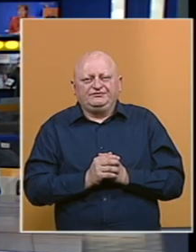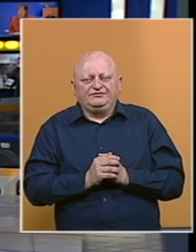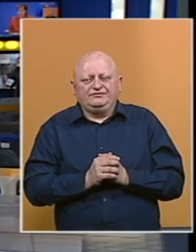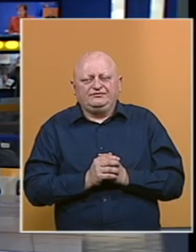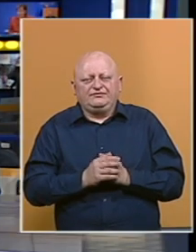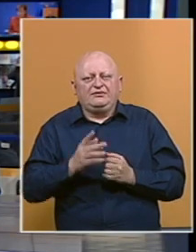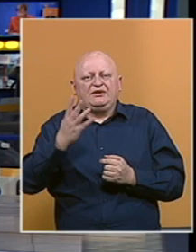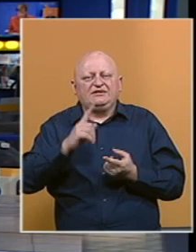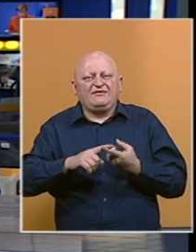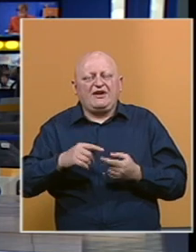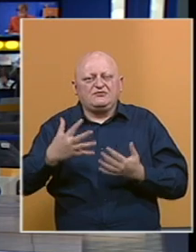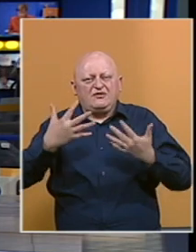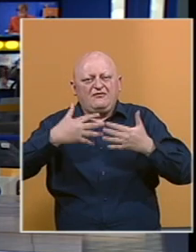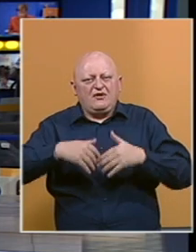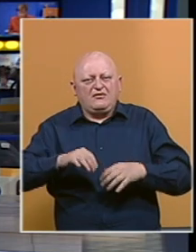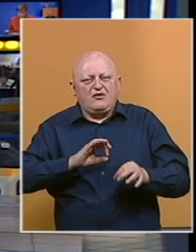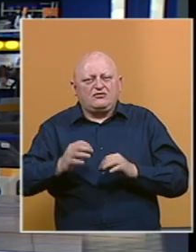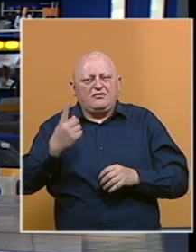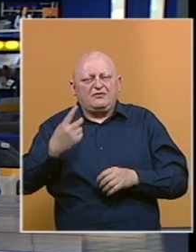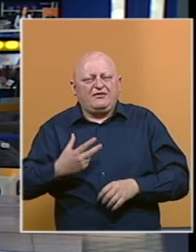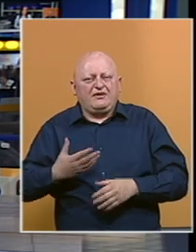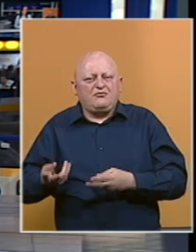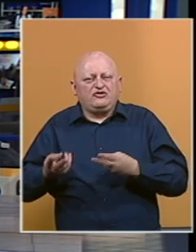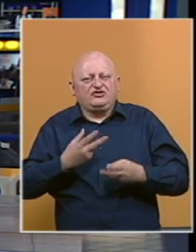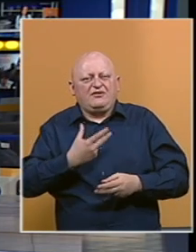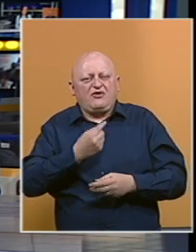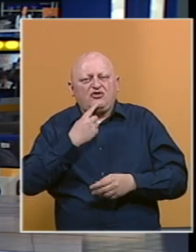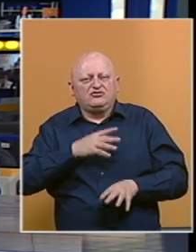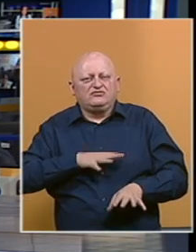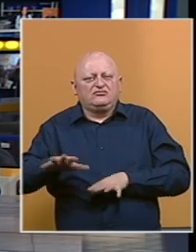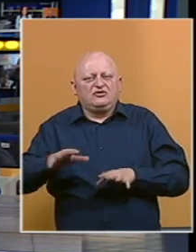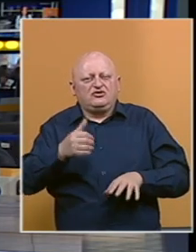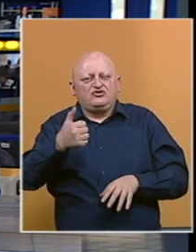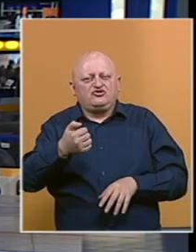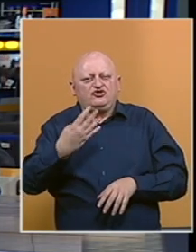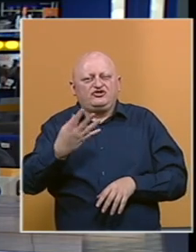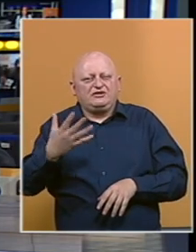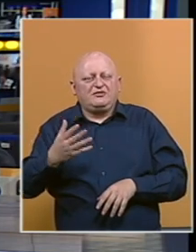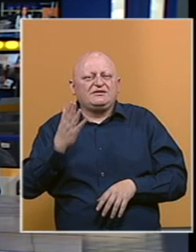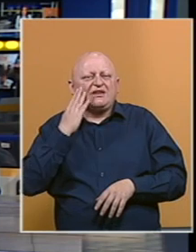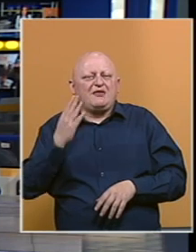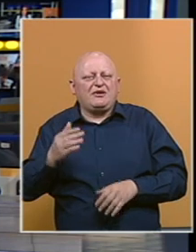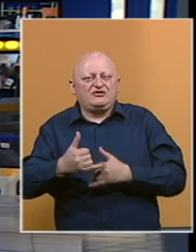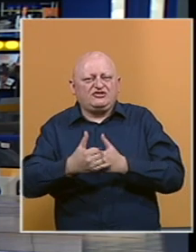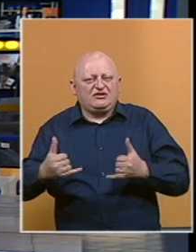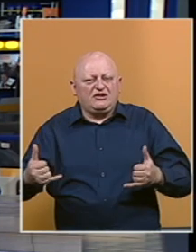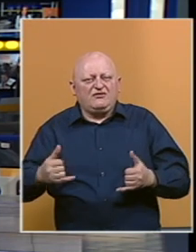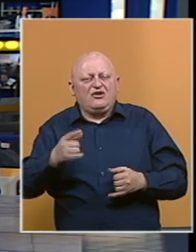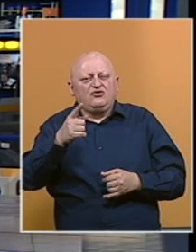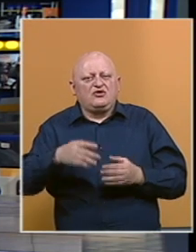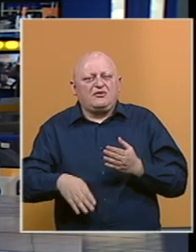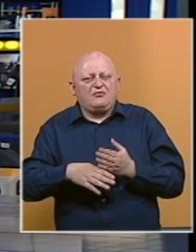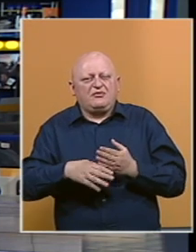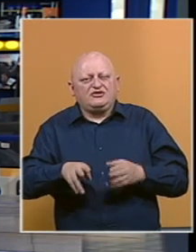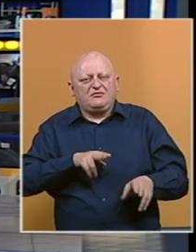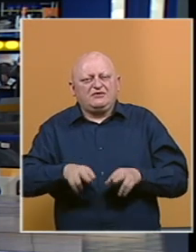Iz Pfizerove fabrike otpremljene su prve pošiljke vakcine koje će distribuisati u 145 američkih gradova.